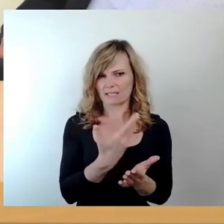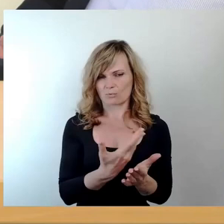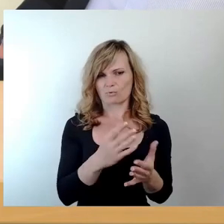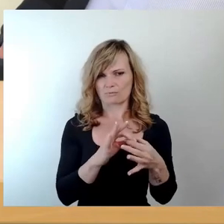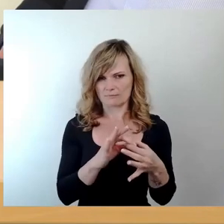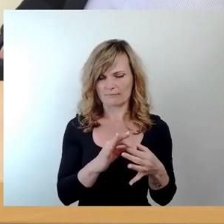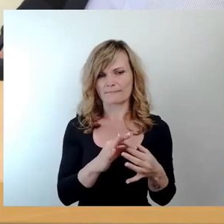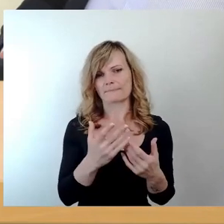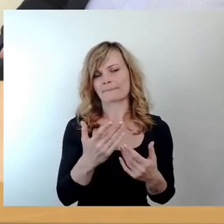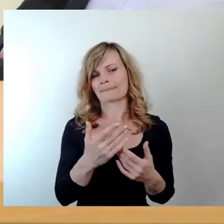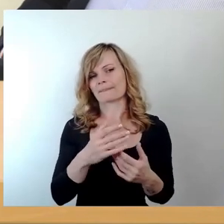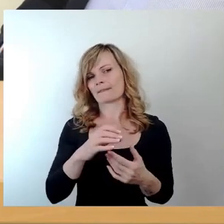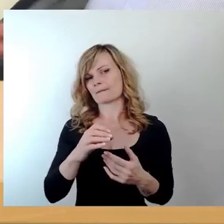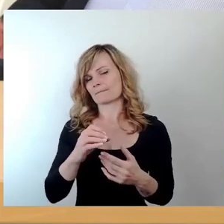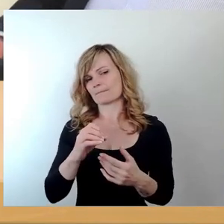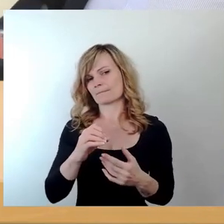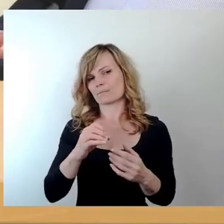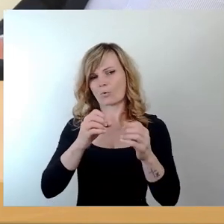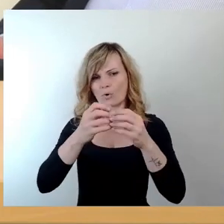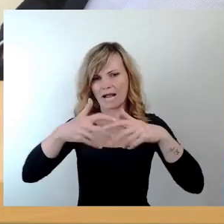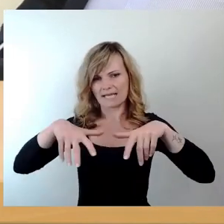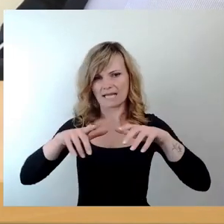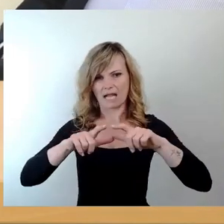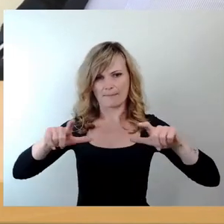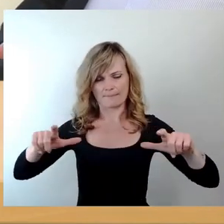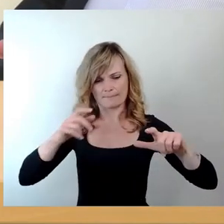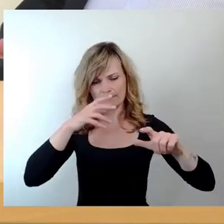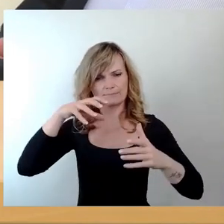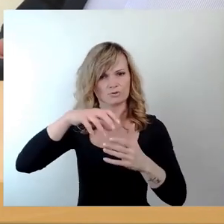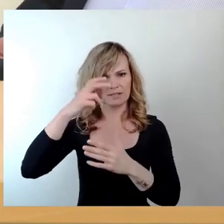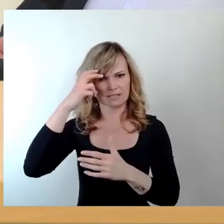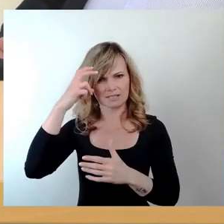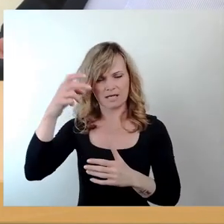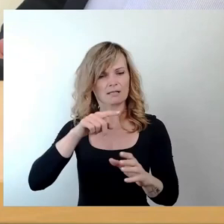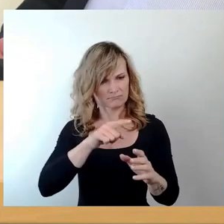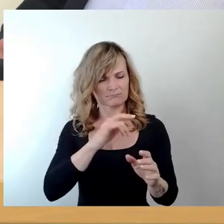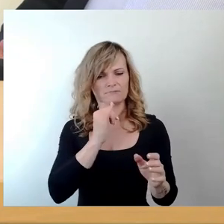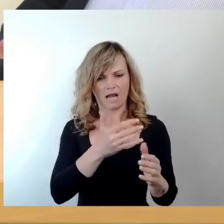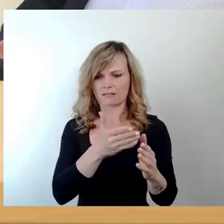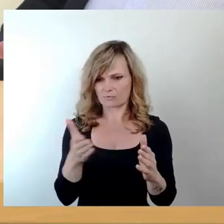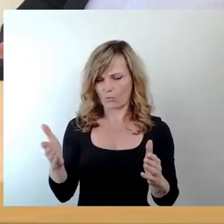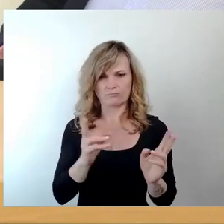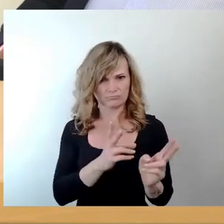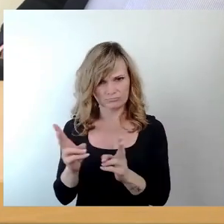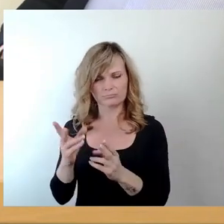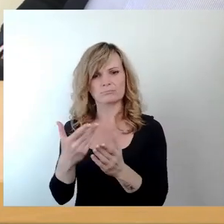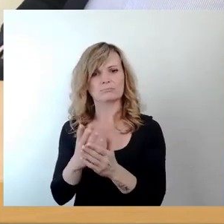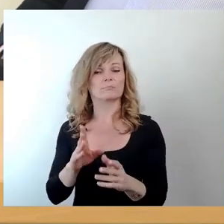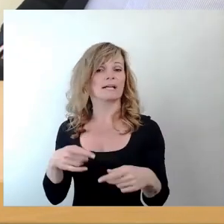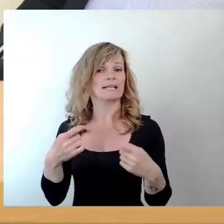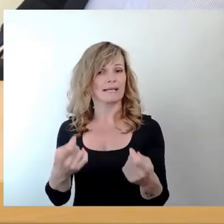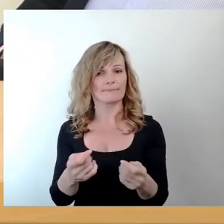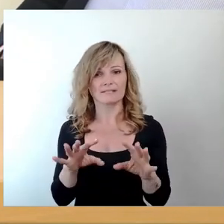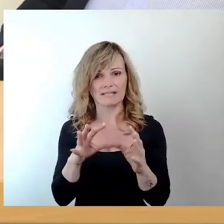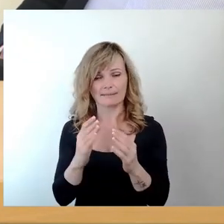Organigramme im Stadtrat im Sinne der Hauptsatzung hat zu positiven Effekten geführt, dass der gesamte Hausmeisterbereich